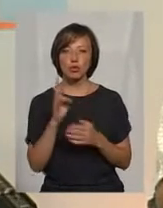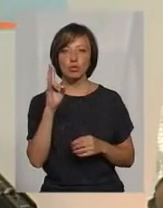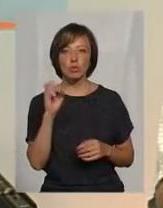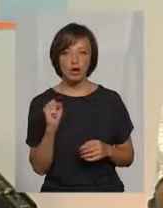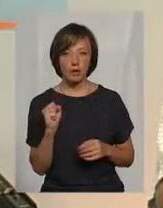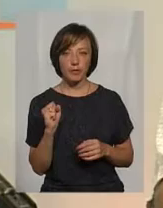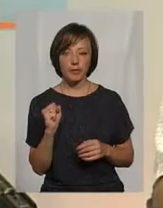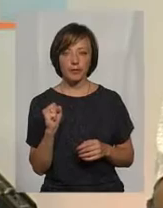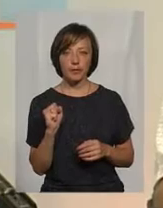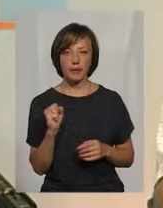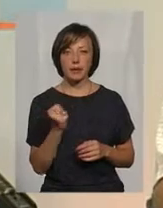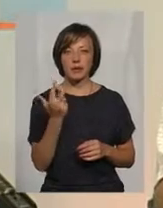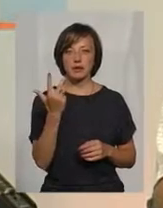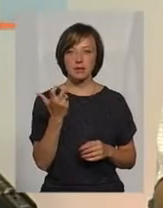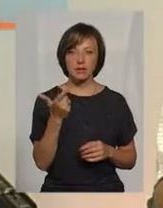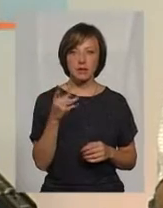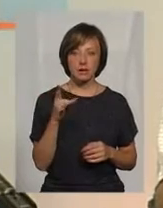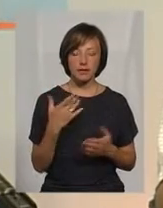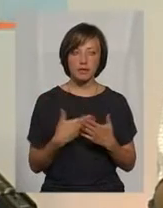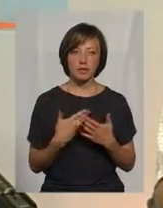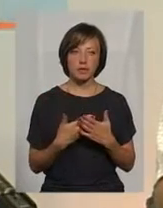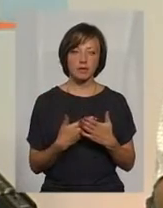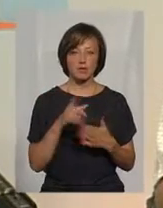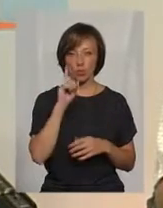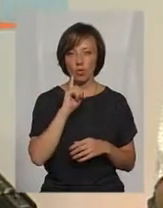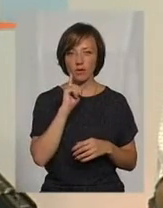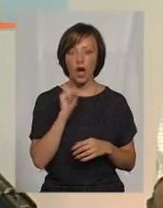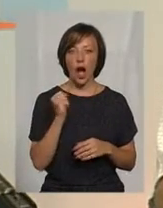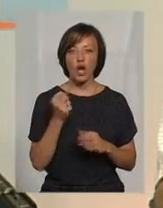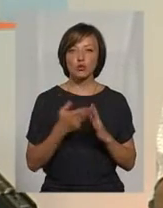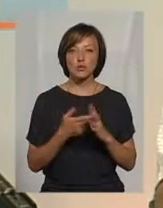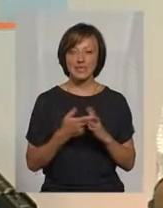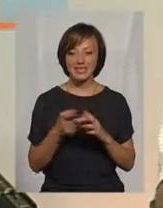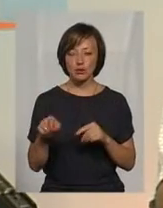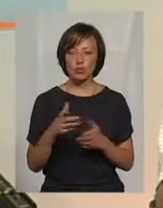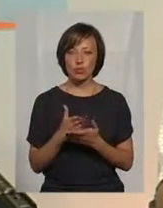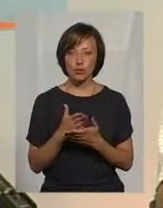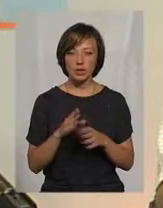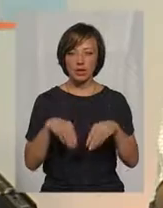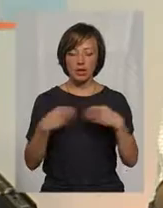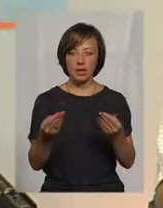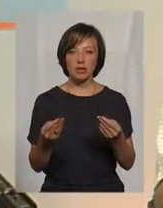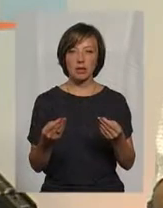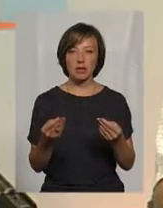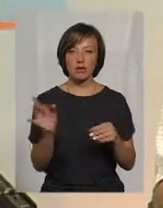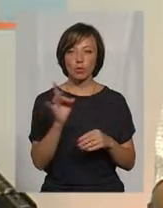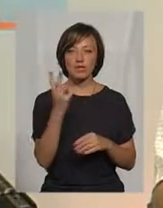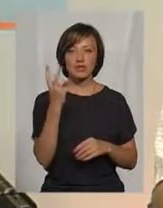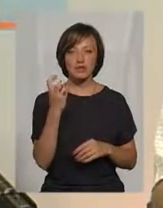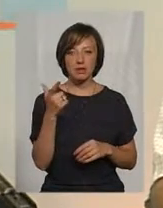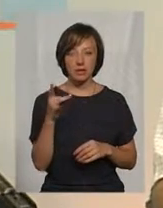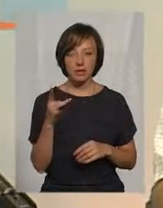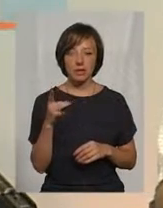300 гривень, візьмемо мовно, а субсидія на цю ж послугу вам призначена у розмірі 200